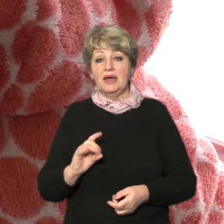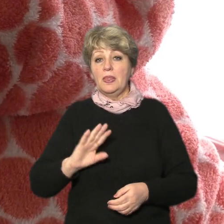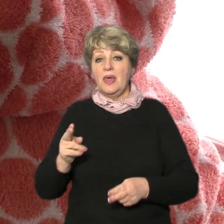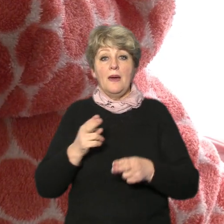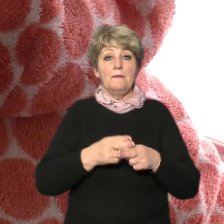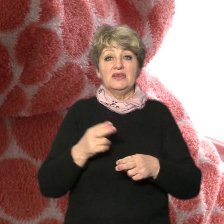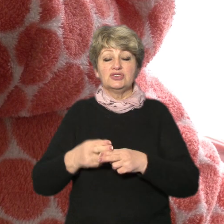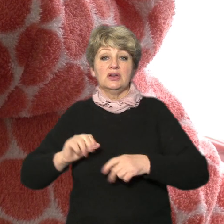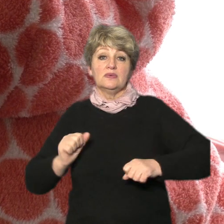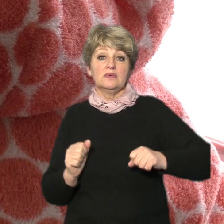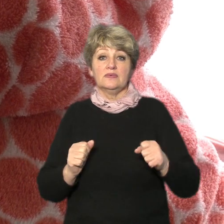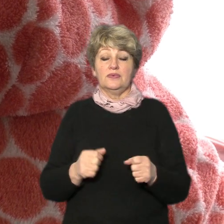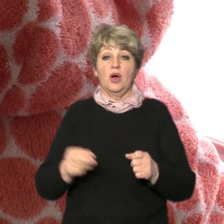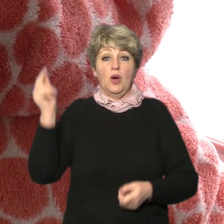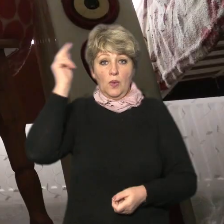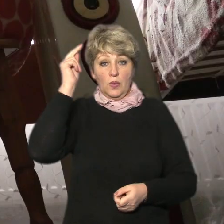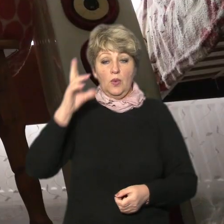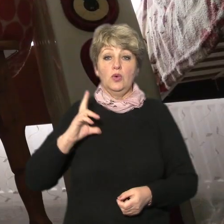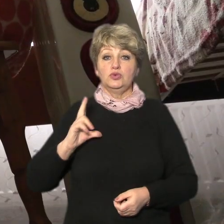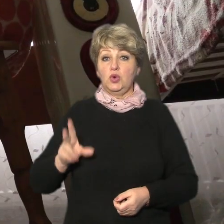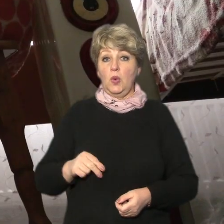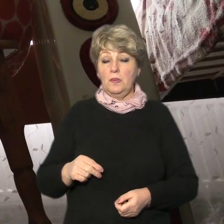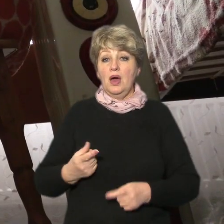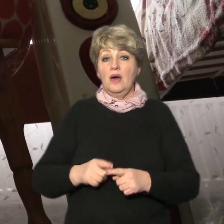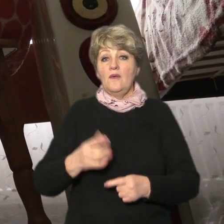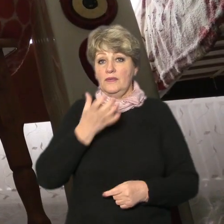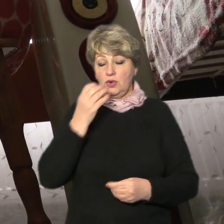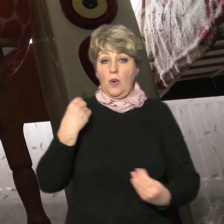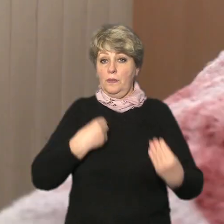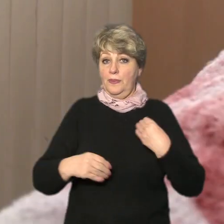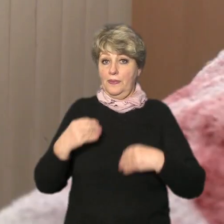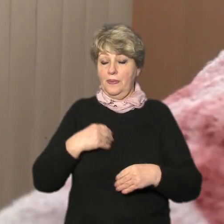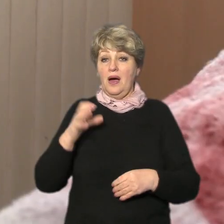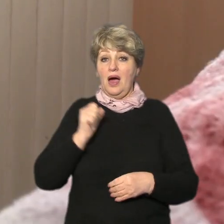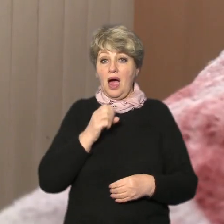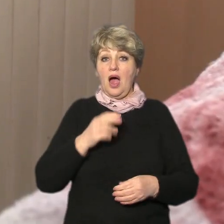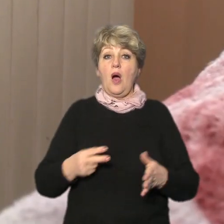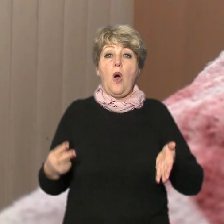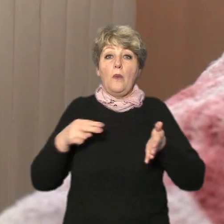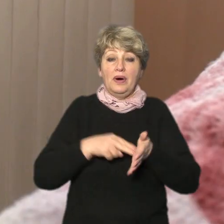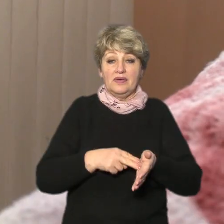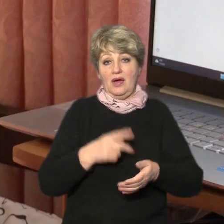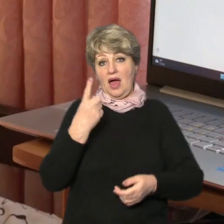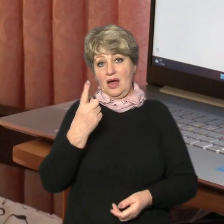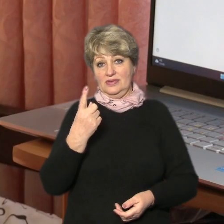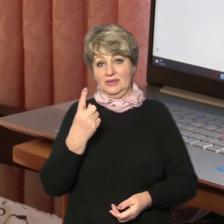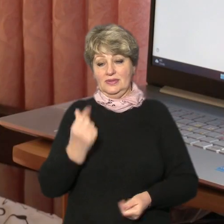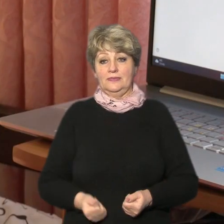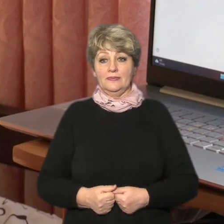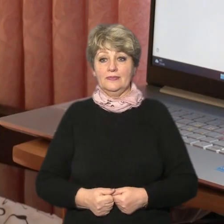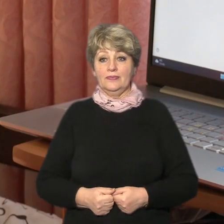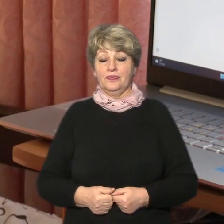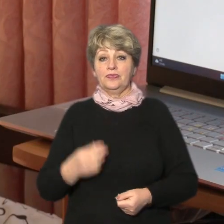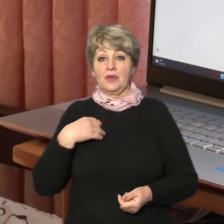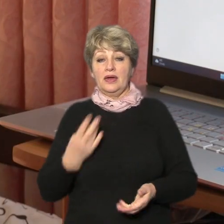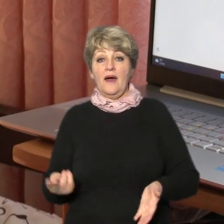кімнатах в онлайн форматі навчаються доньки обидві у теплому одязі а от обігрівач на двох один зразу як стою